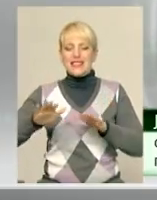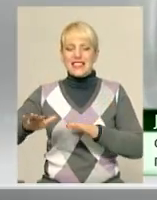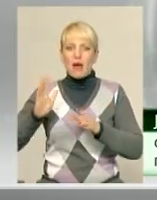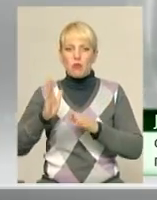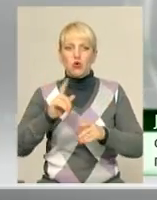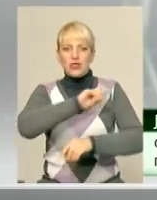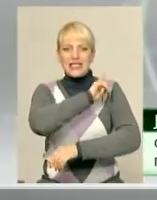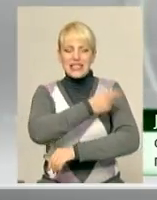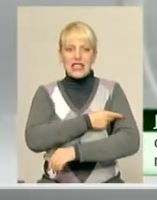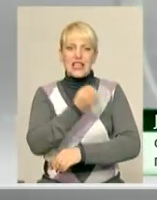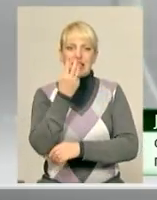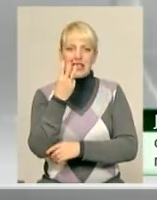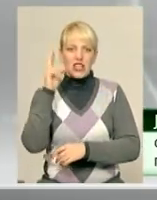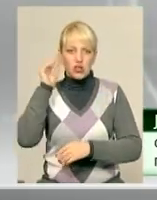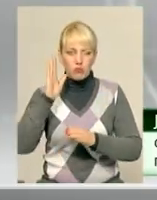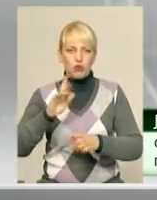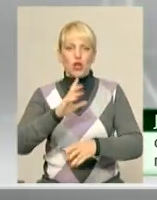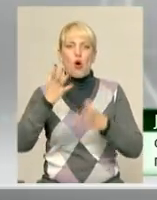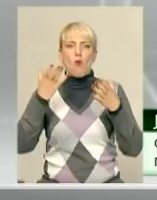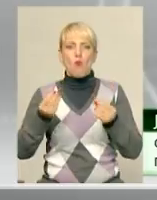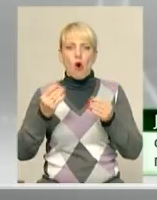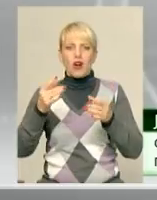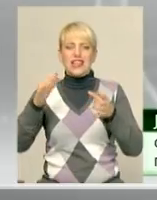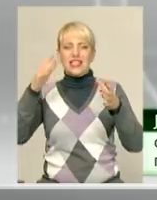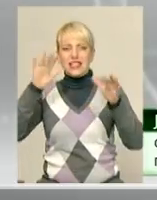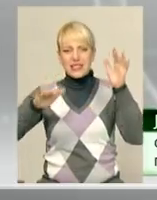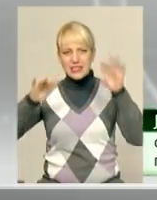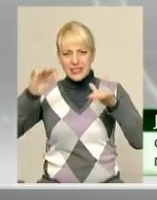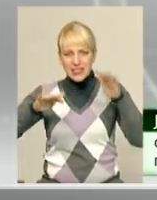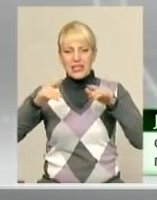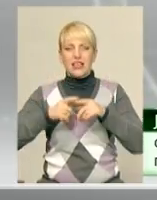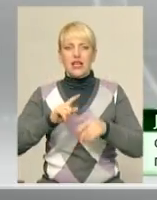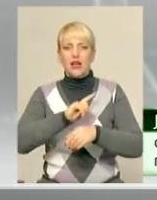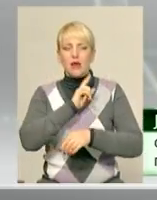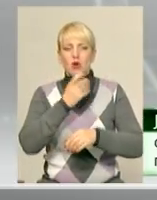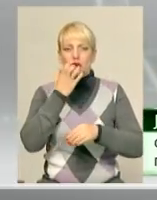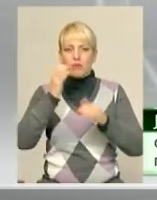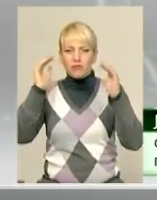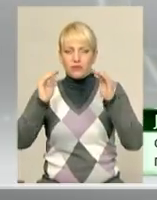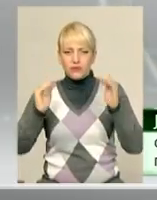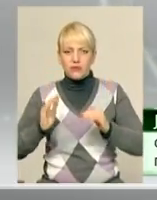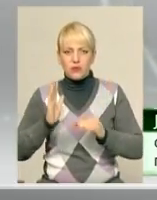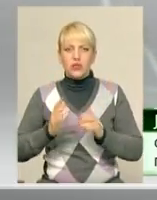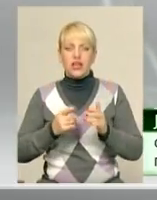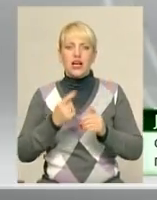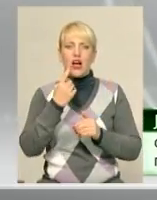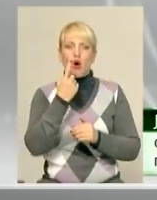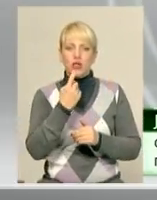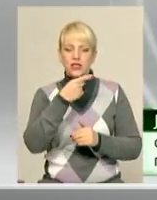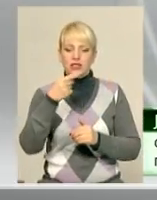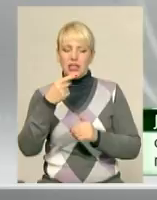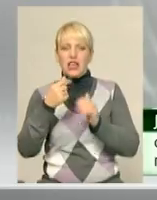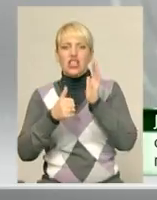-го з мокрим снігом. Поступове зниження температури повітря протягом доби до 1,6 тепла.